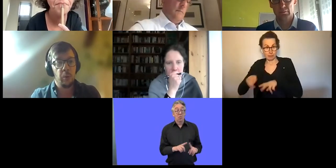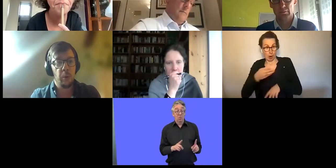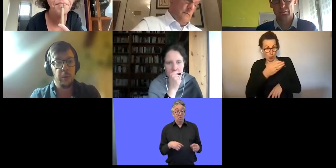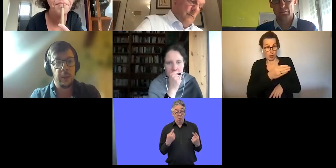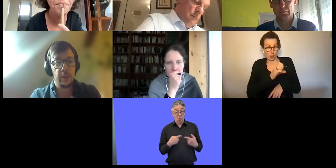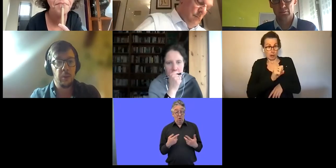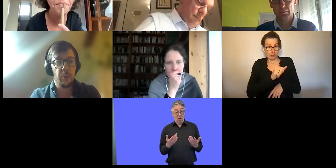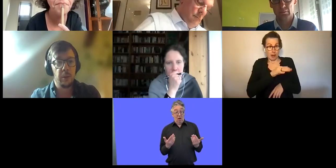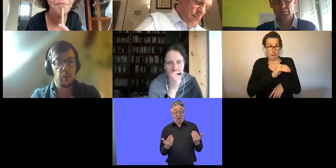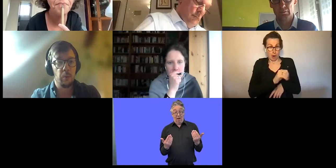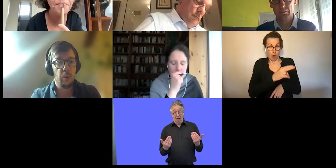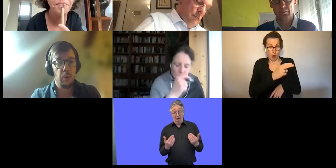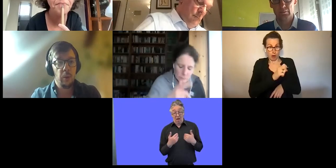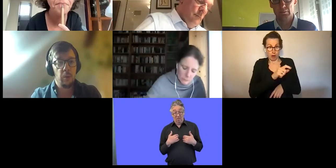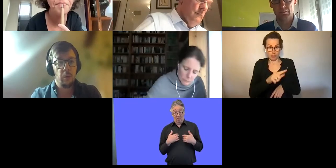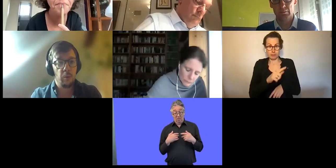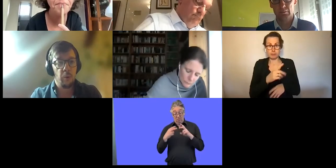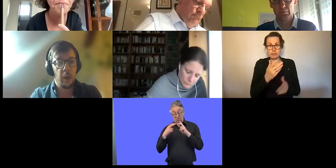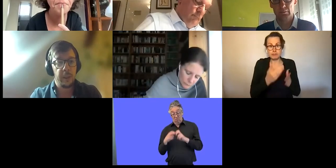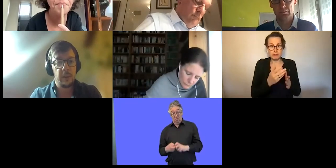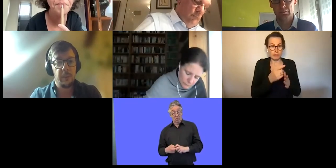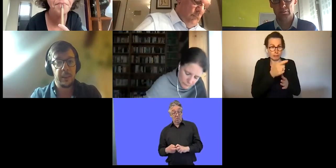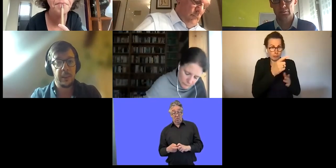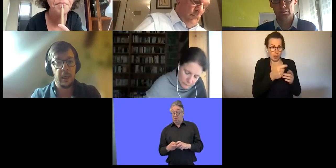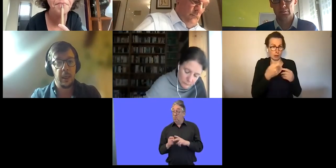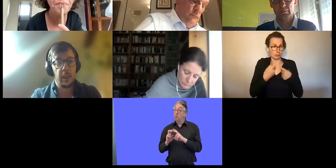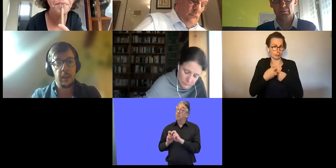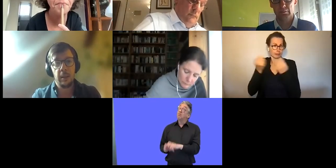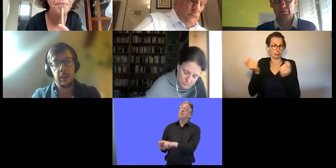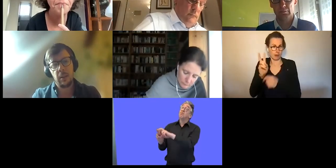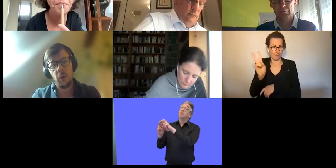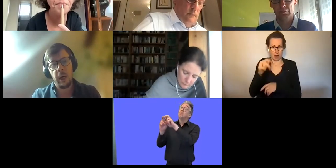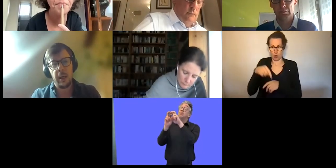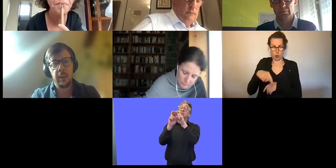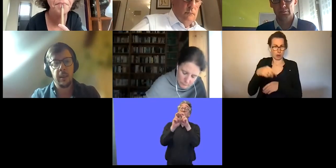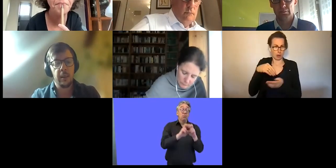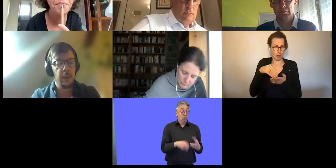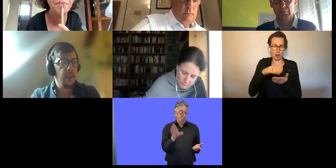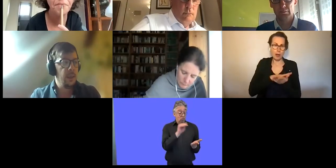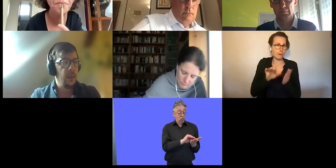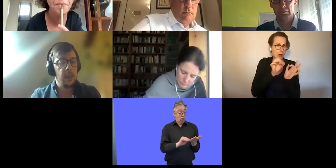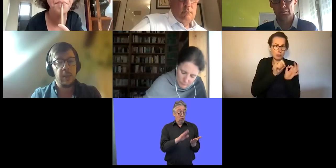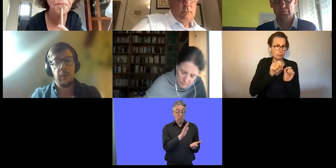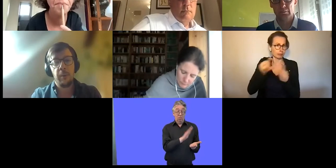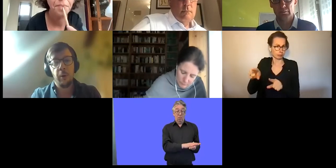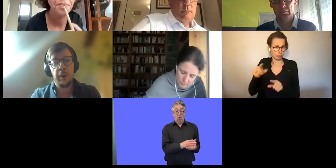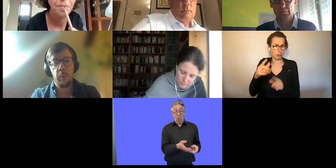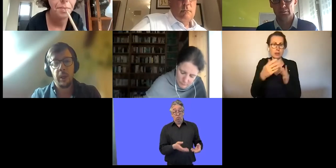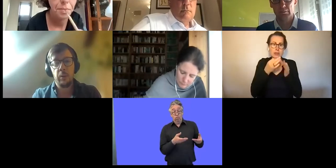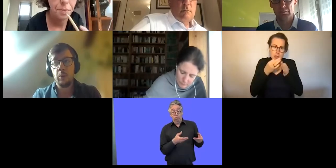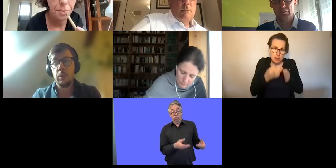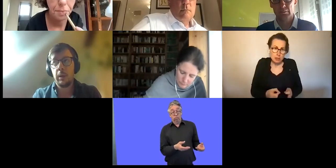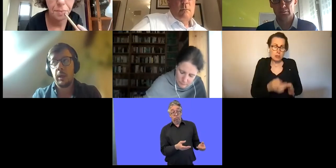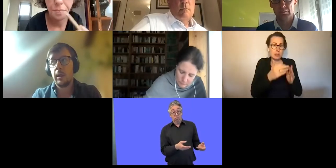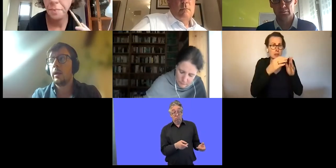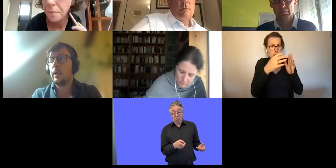möchte, kann unsere vollständige Studie anschauen zu diesem Thema. Das kann Katrin vielleicht zentralisieren und dann weiterleiten. Das